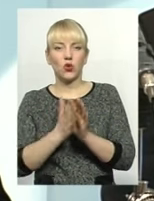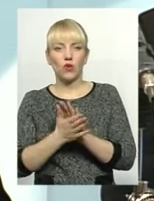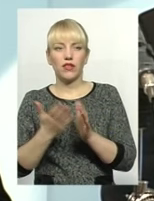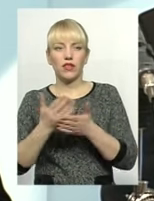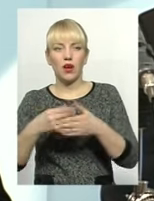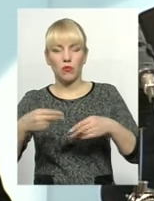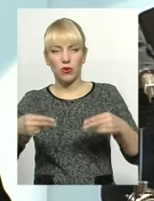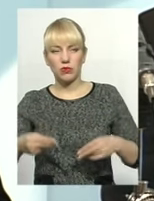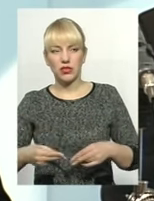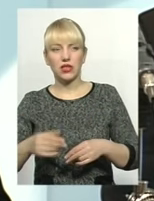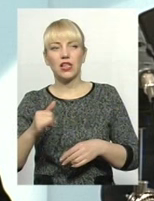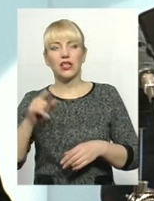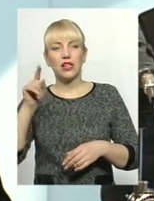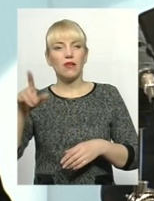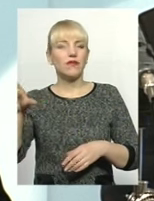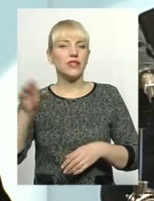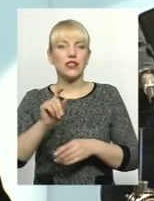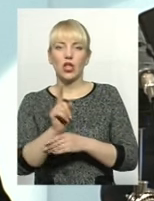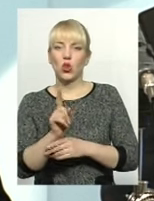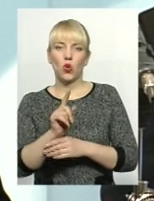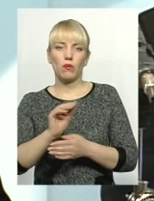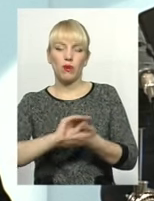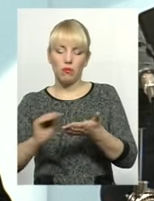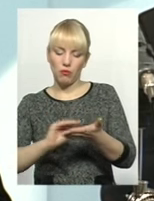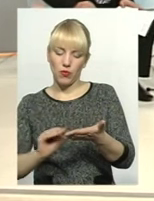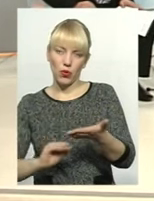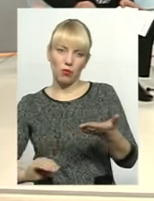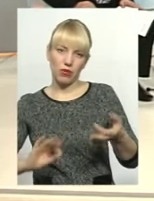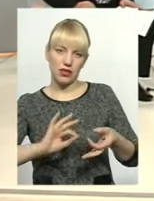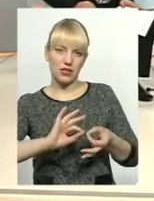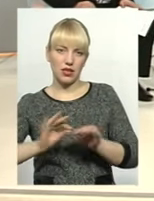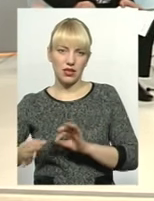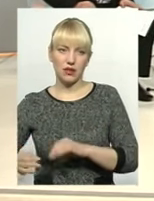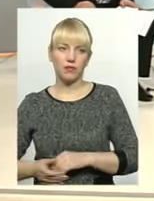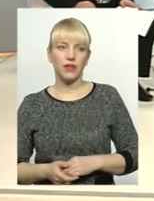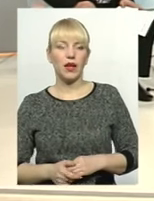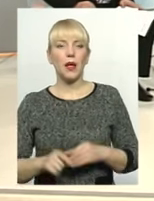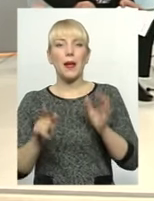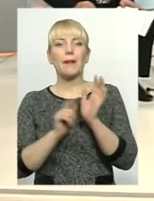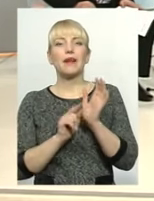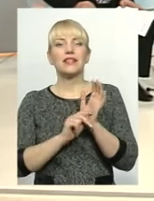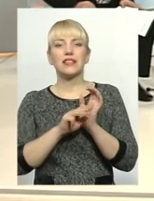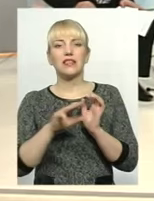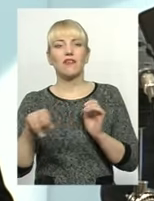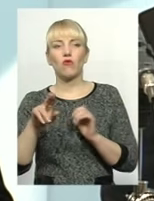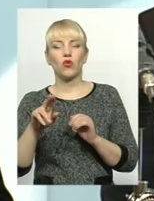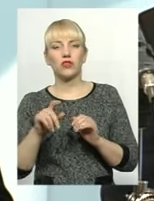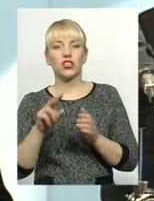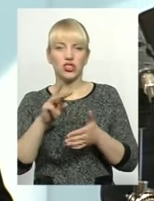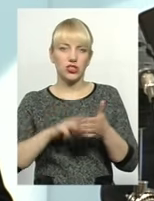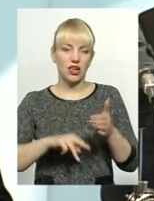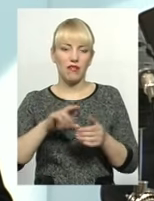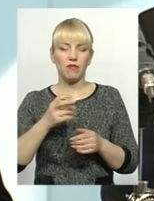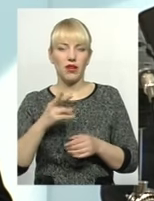підписані з ними, і там всі ці норми прописані. Пенсійний фонд, штрафи пенні теж так само? Ну, поки ще нам не